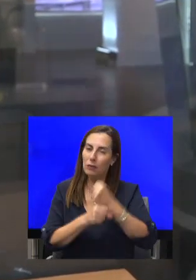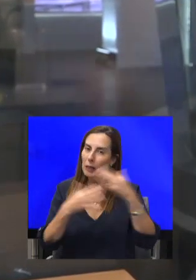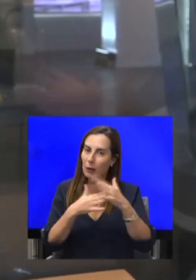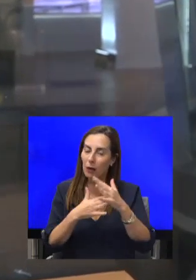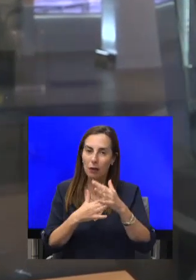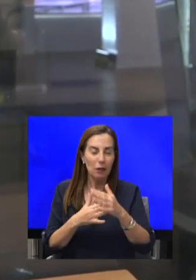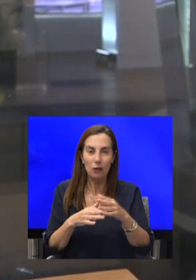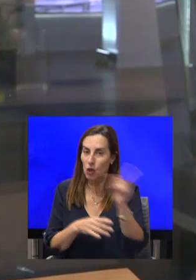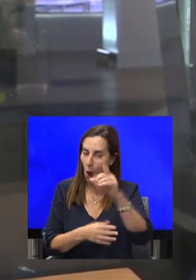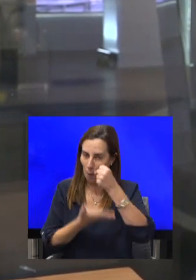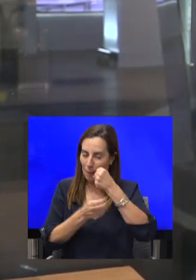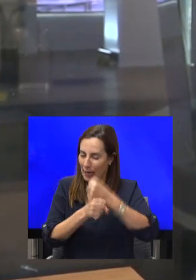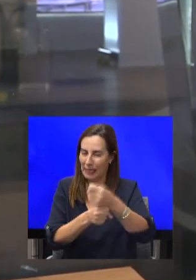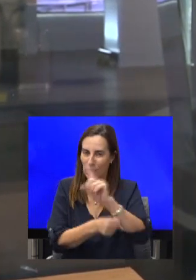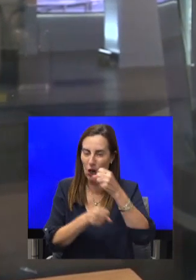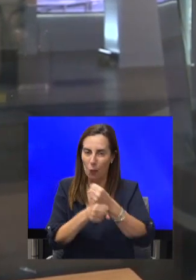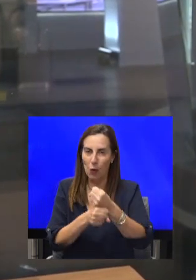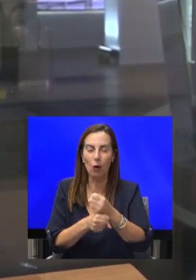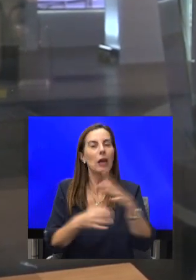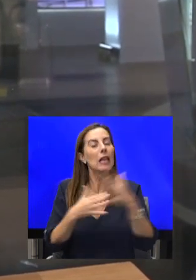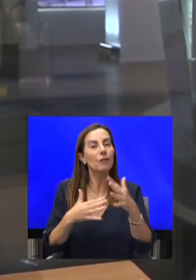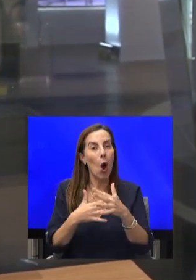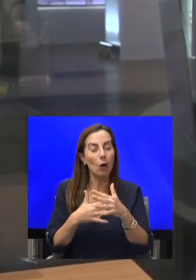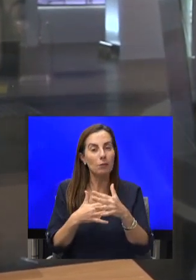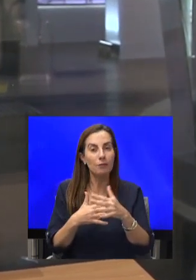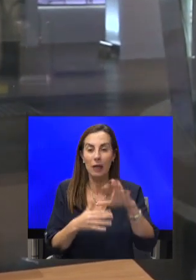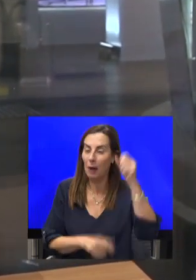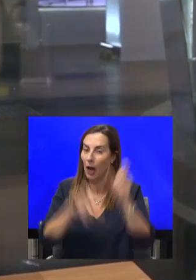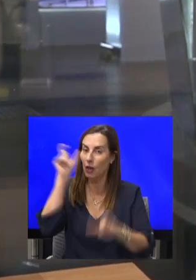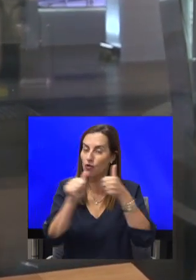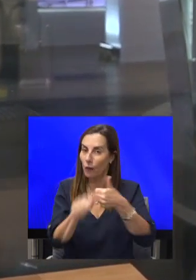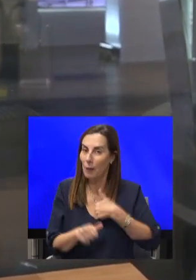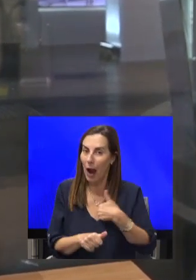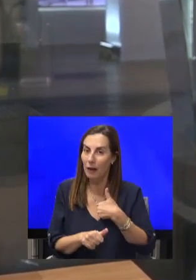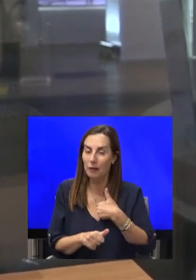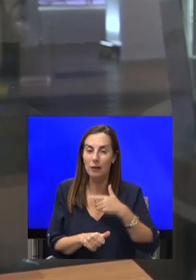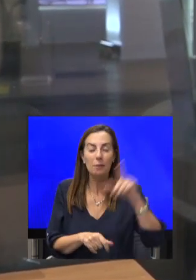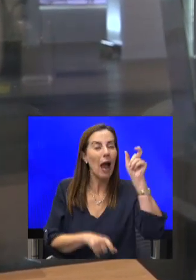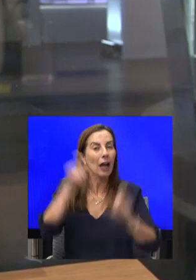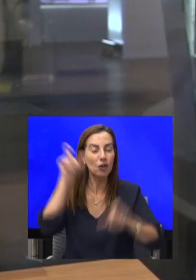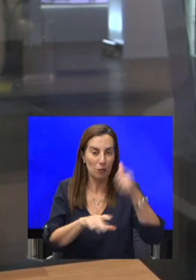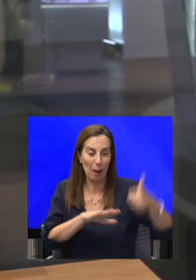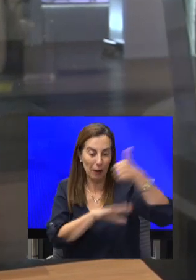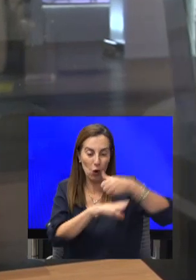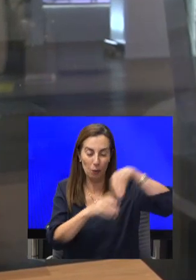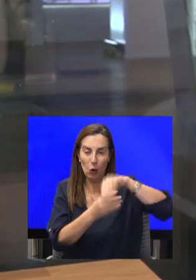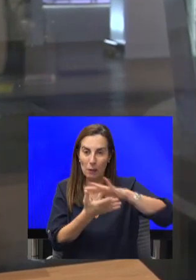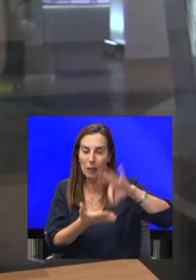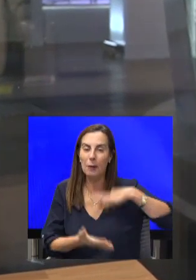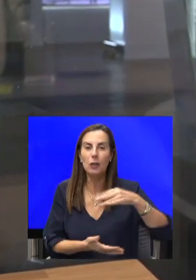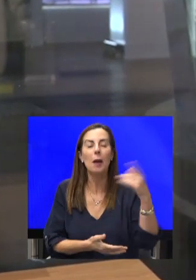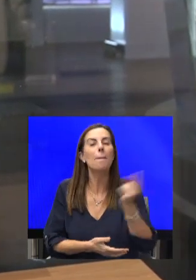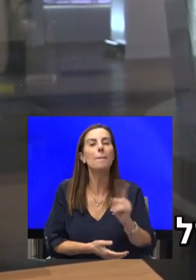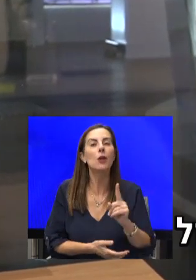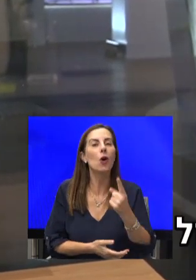בלתי מדעי, לבדוק. אם האנשים שוקפים אחריי, מבין הדמויות הבחירות של משרד הבריאות, מי משדר הכי רצינות